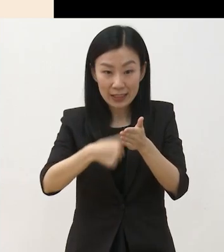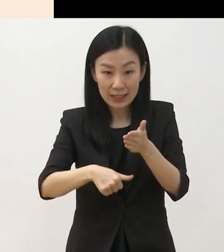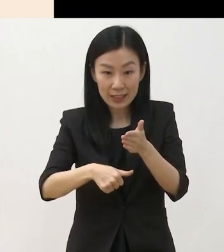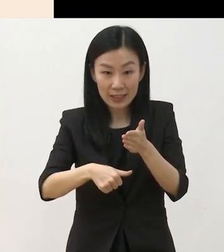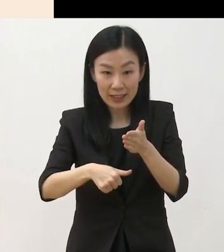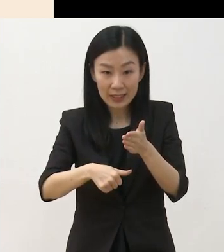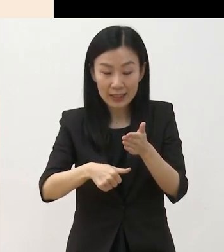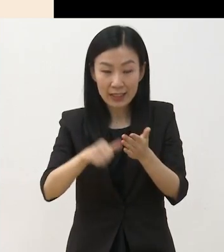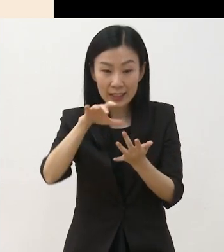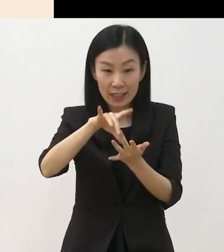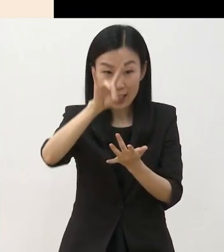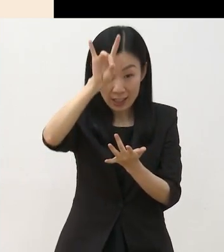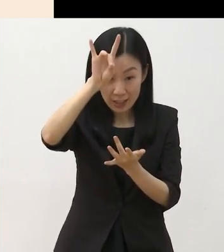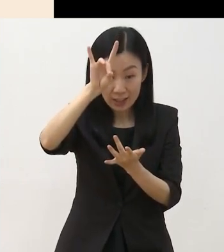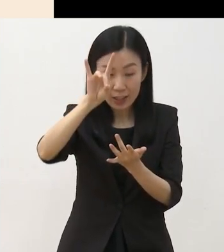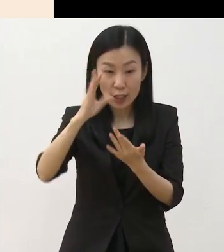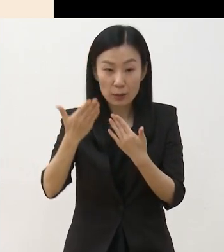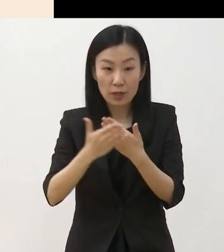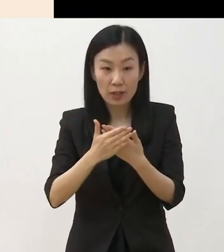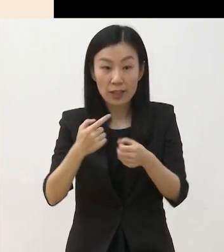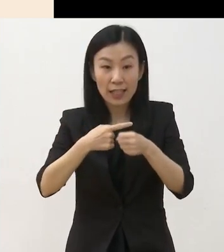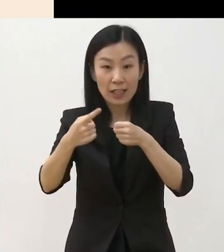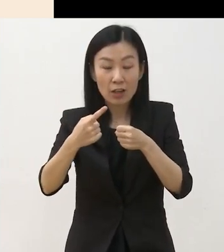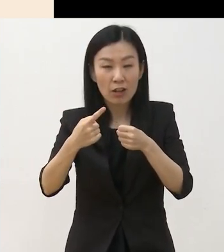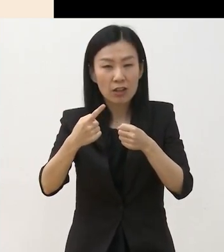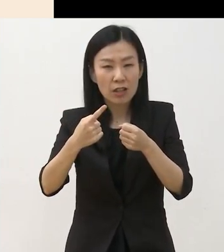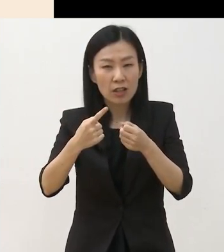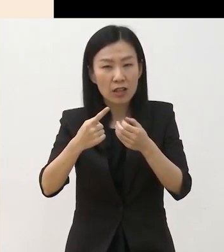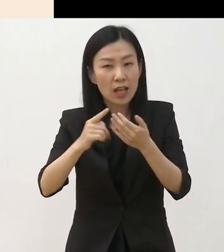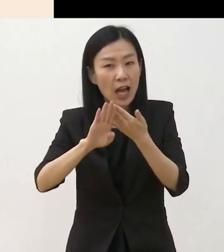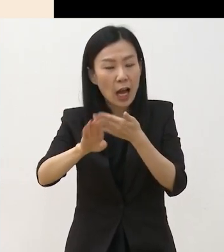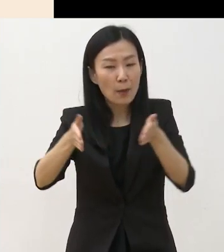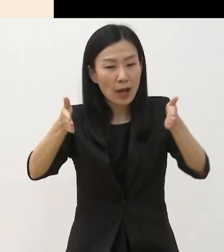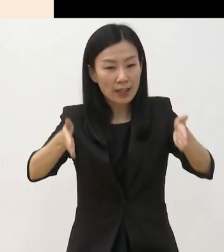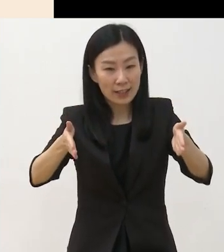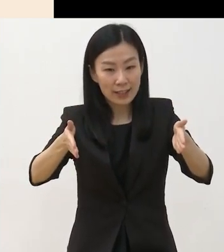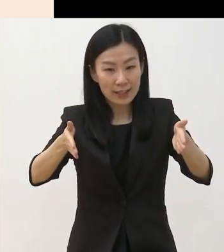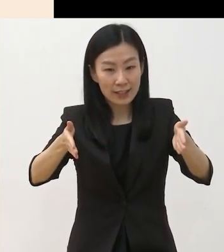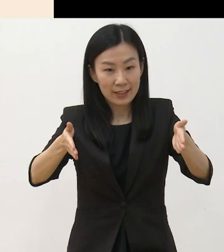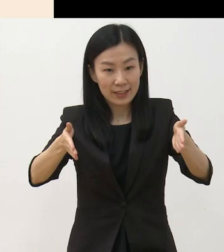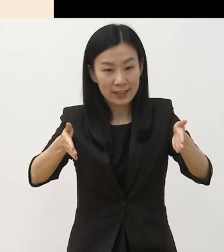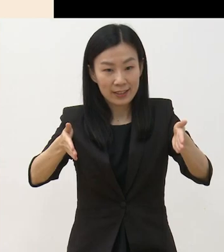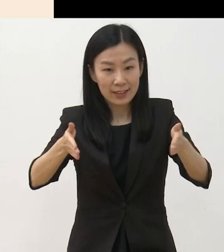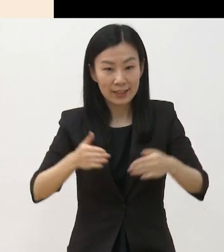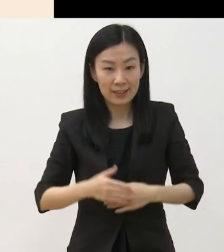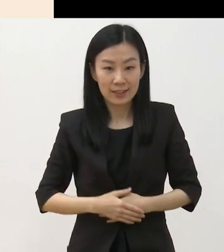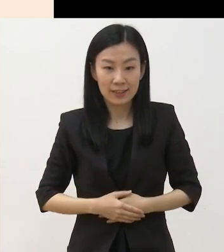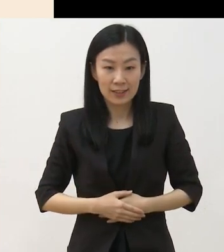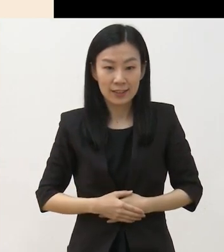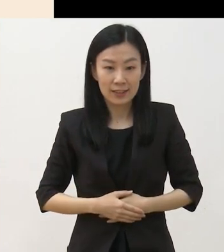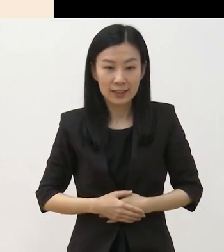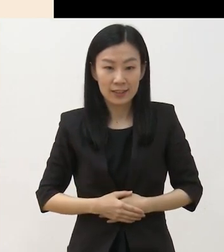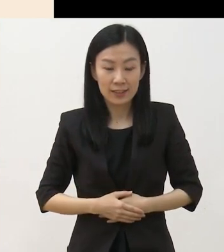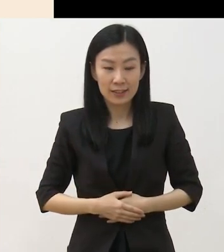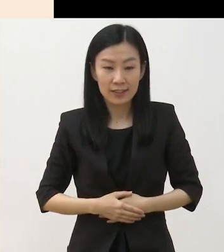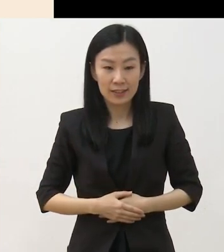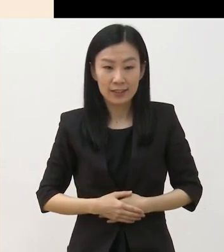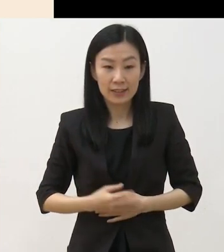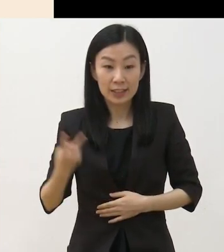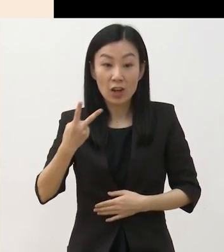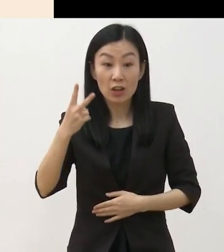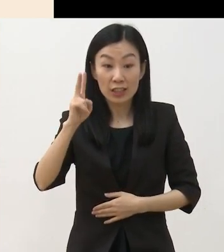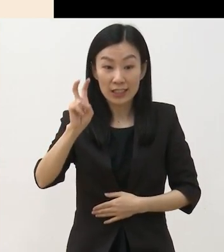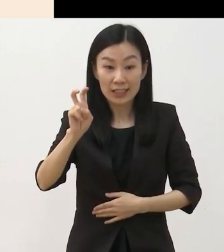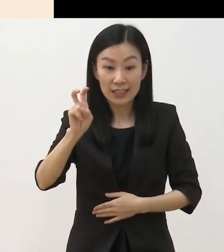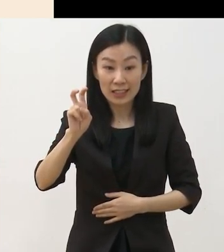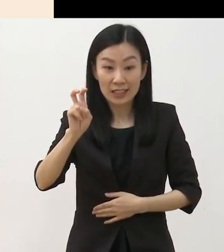선정이 되면 21년 하반기 중에 오페라단과 매칭하여야 하고요 22년 상반기에 신작